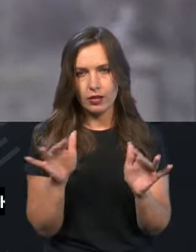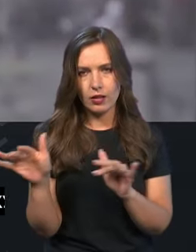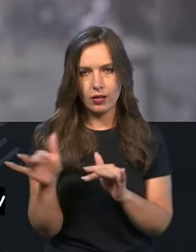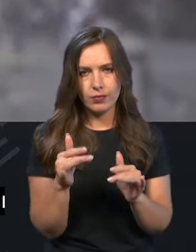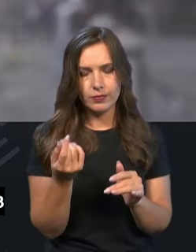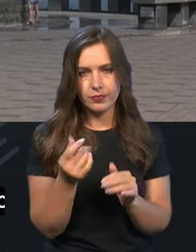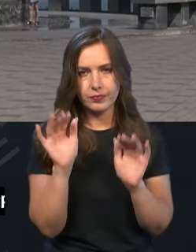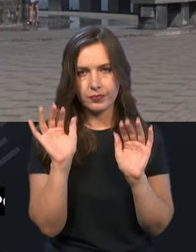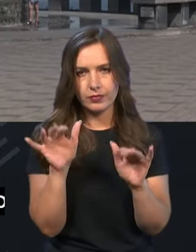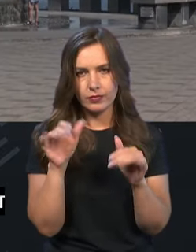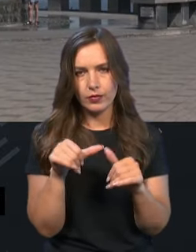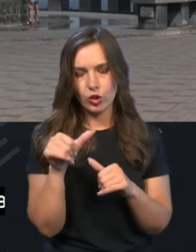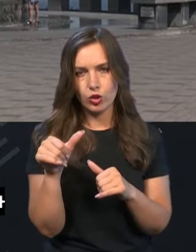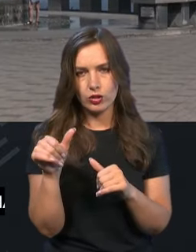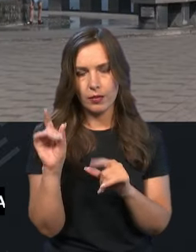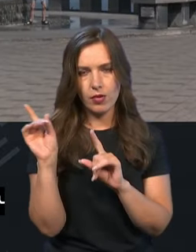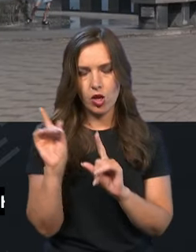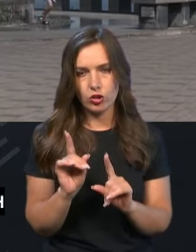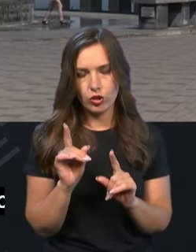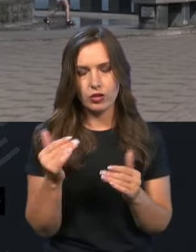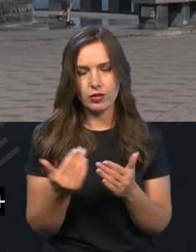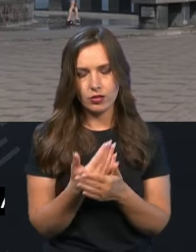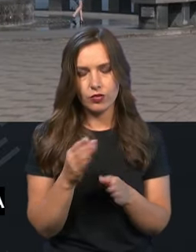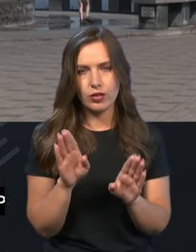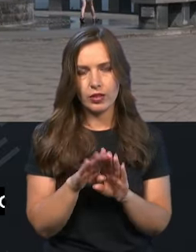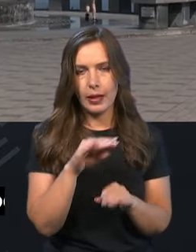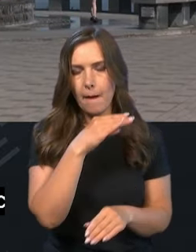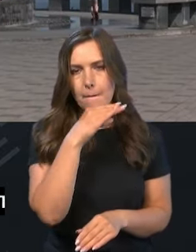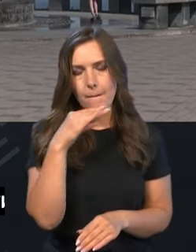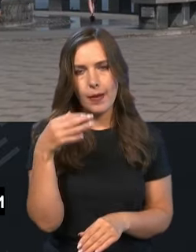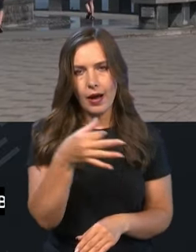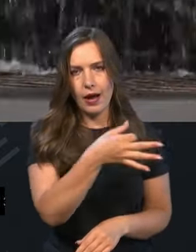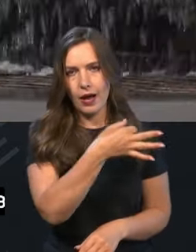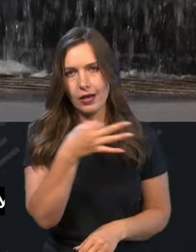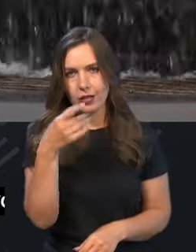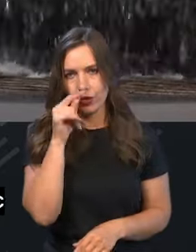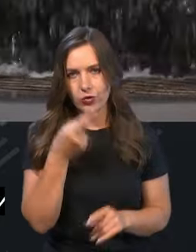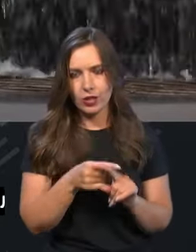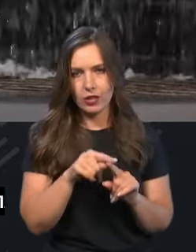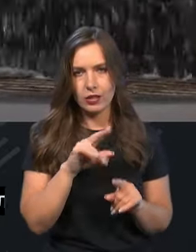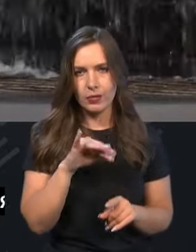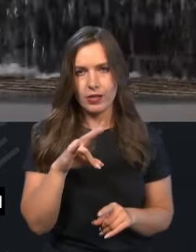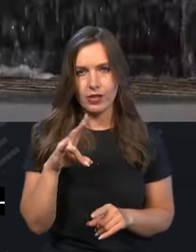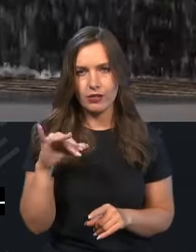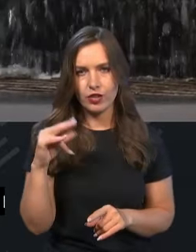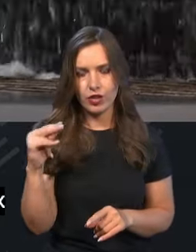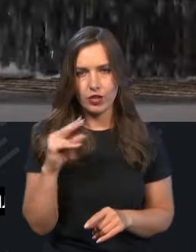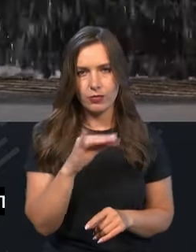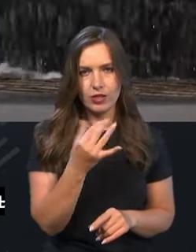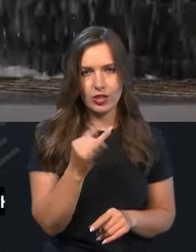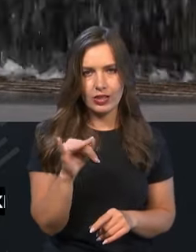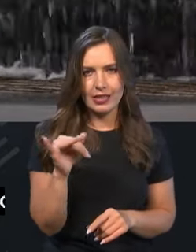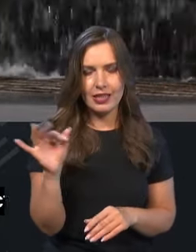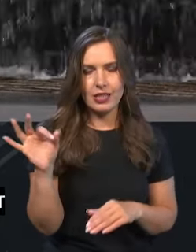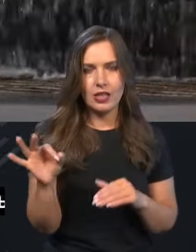короткочасні дощі, окремі грози. Знову таки, по багатьох областях України, в принципі, це північ та північний-схід найбільше